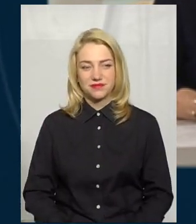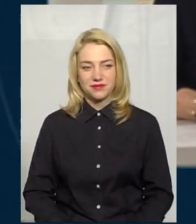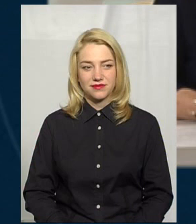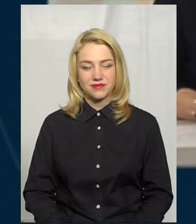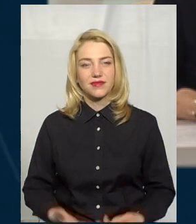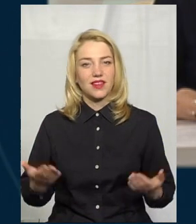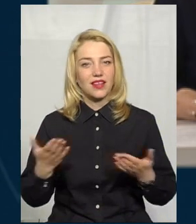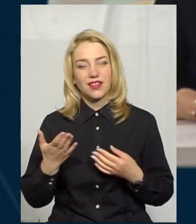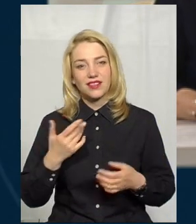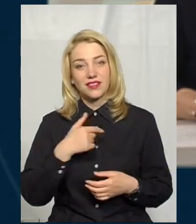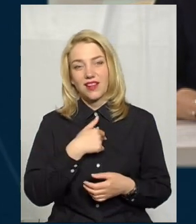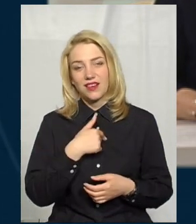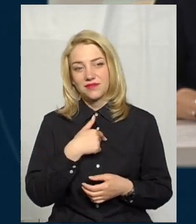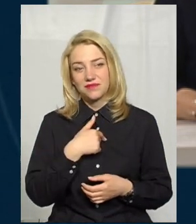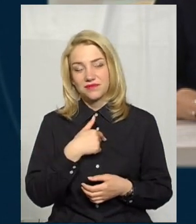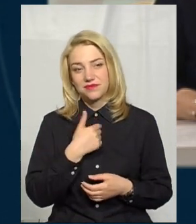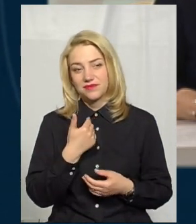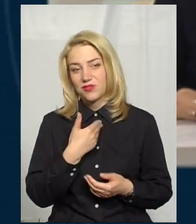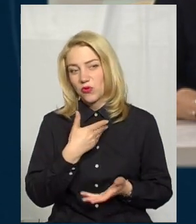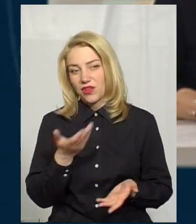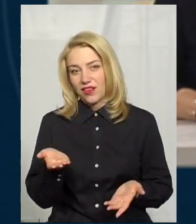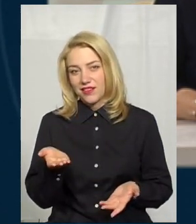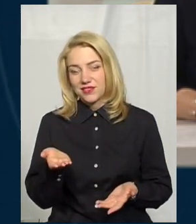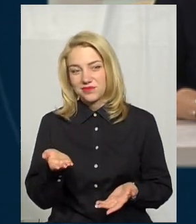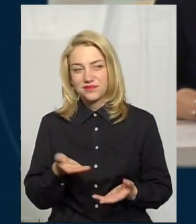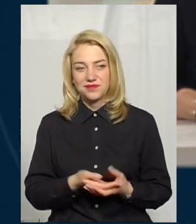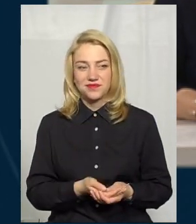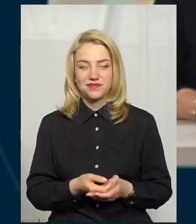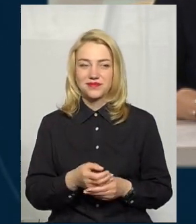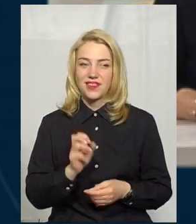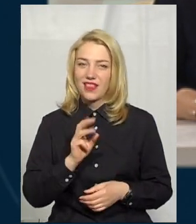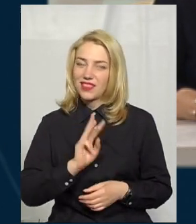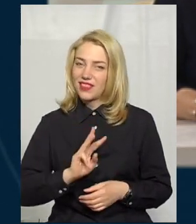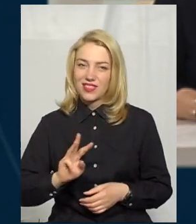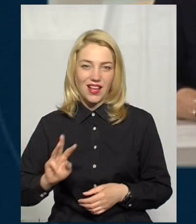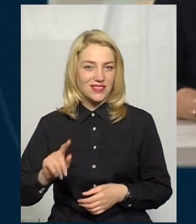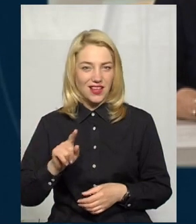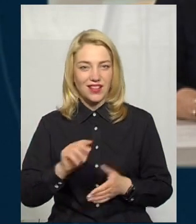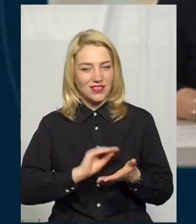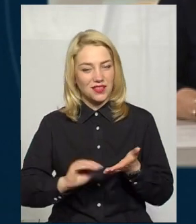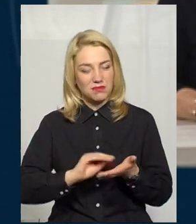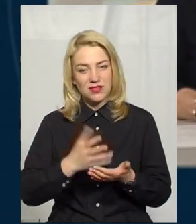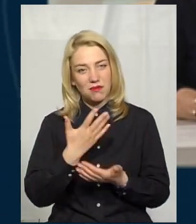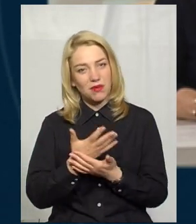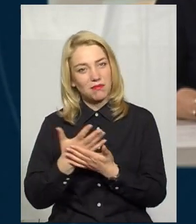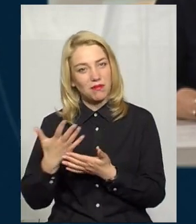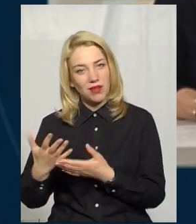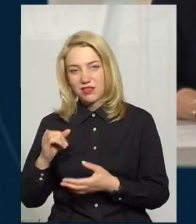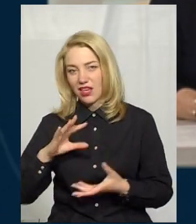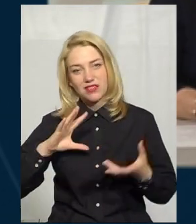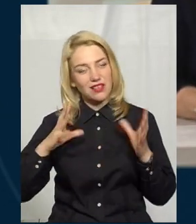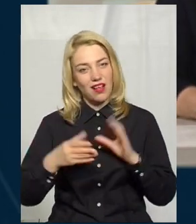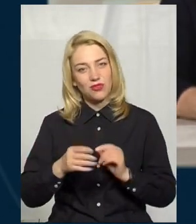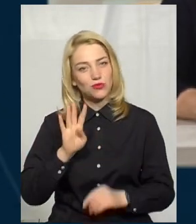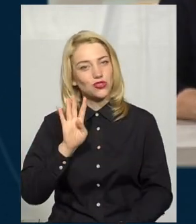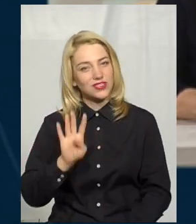Які я? Ну я десь зоні На сайті На сайті стоять п'ятірки Але загальна чотири